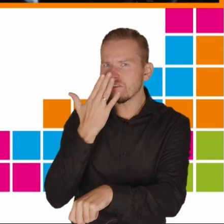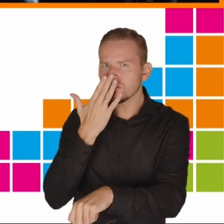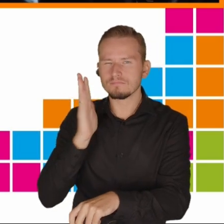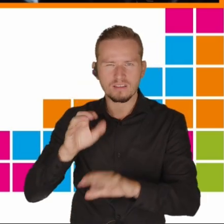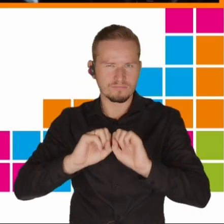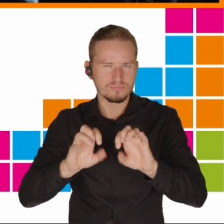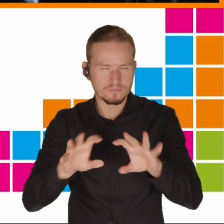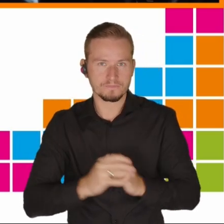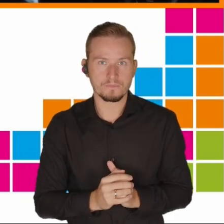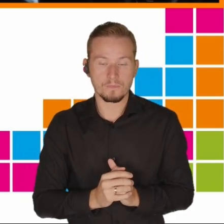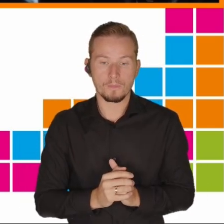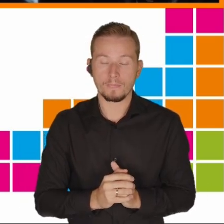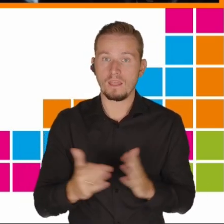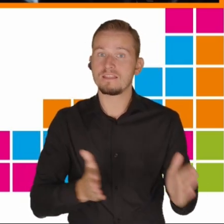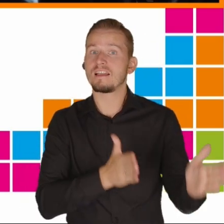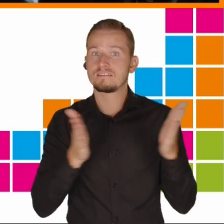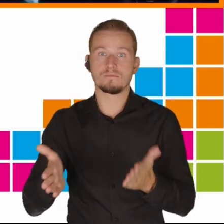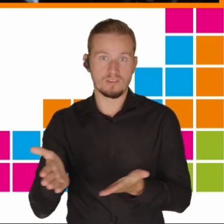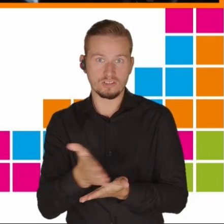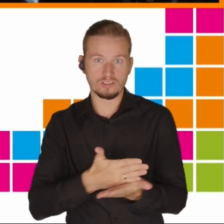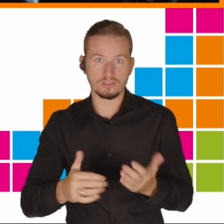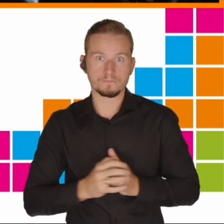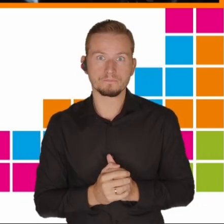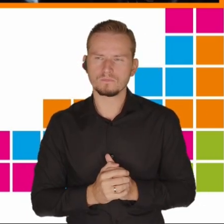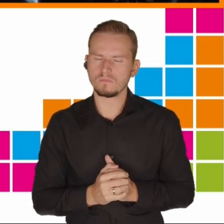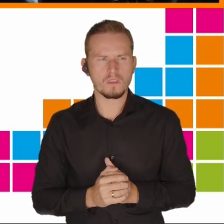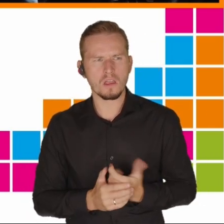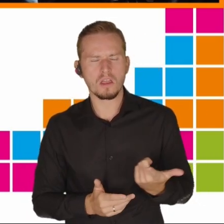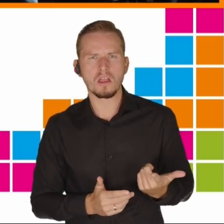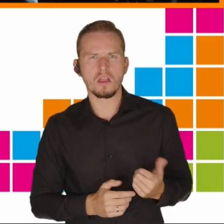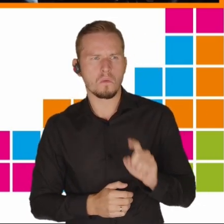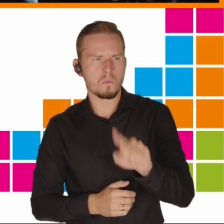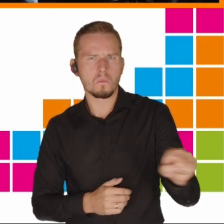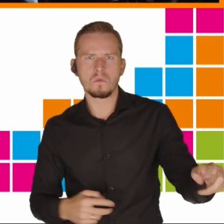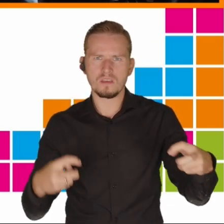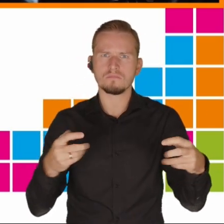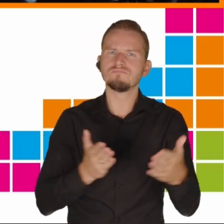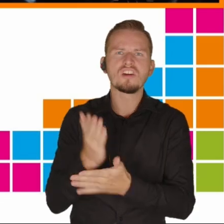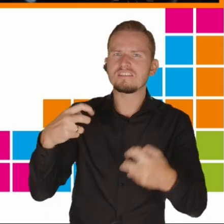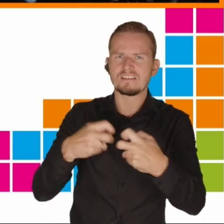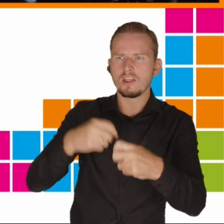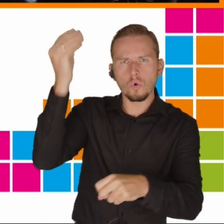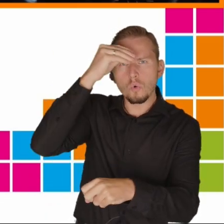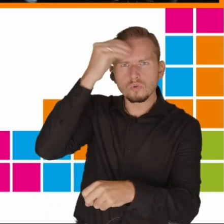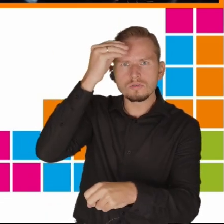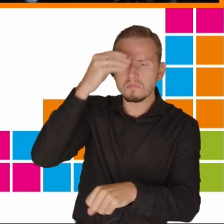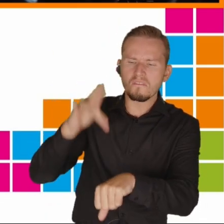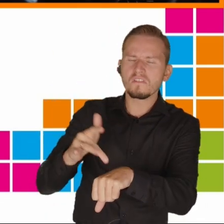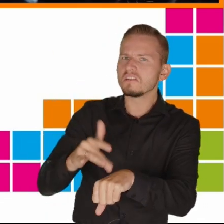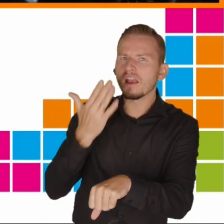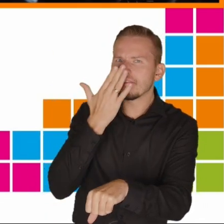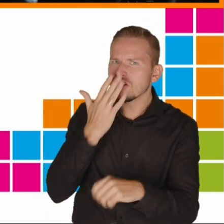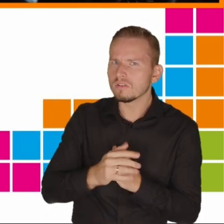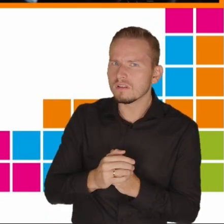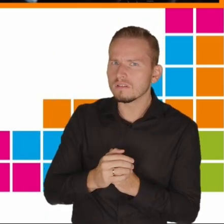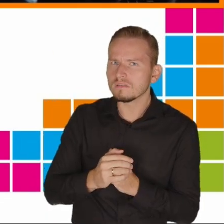temu, jakie efekty przynosi używanie internetu w uczeniu się, a ostatnia część, co zalecamy